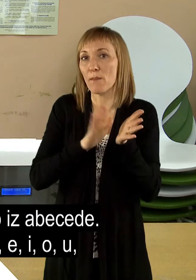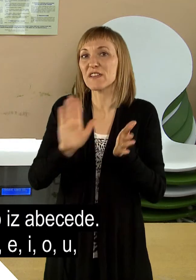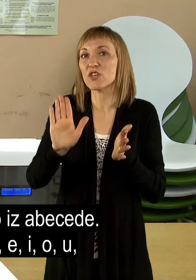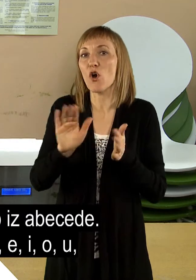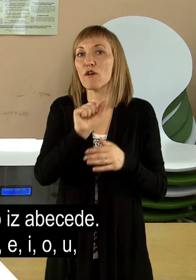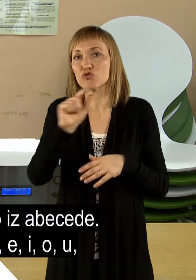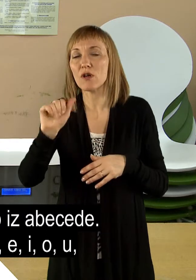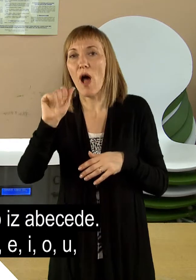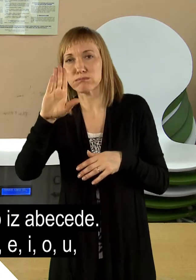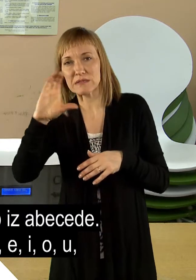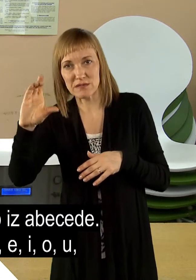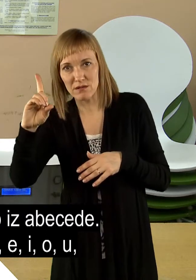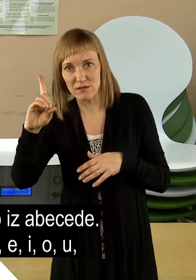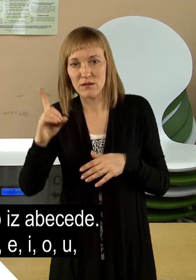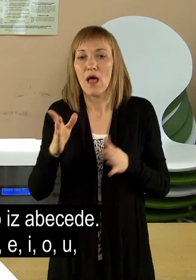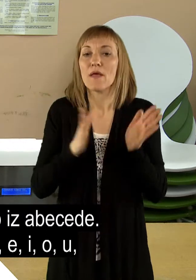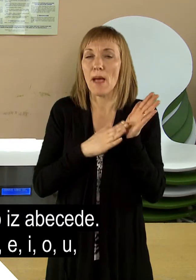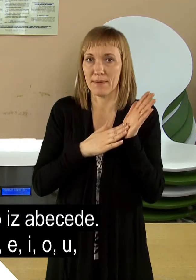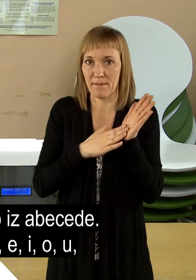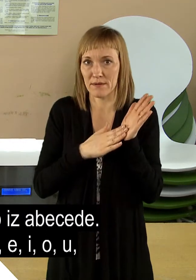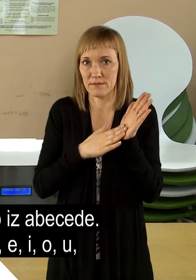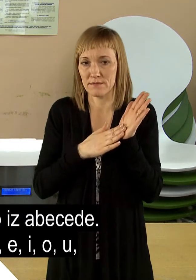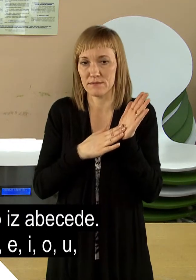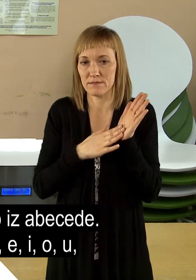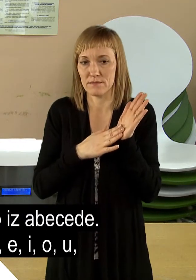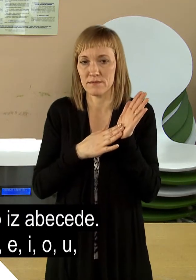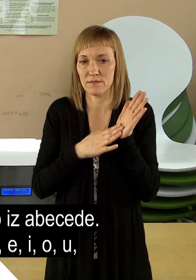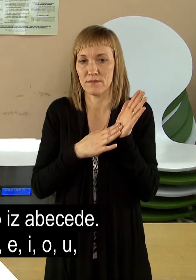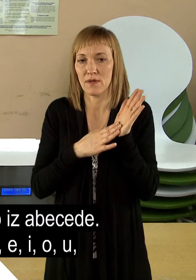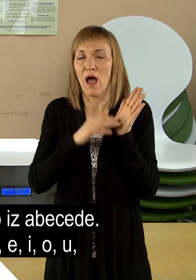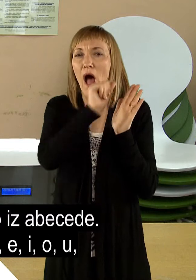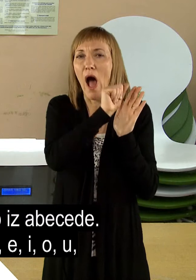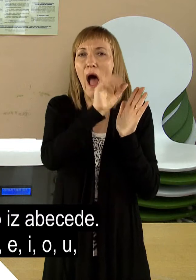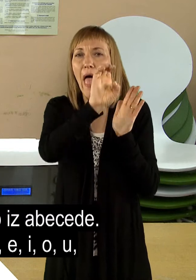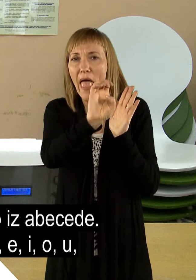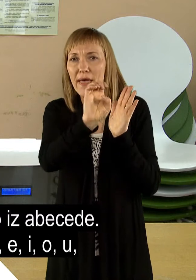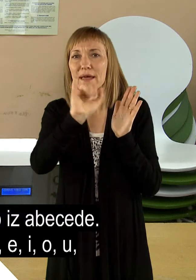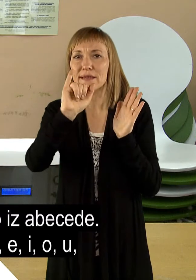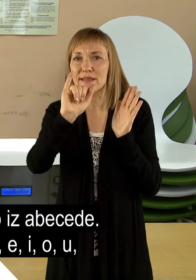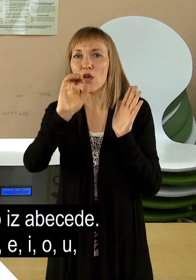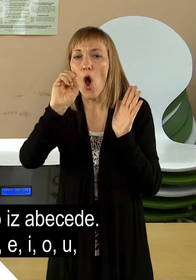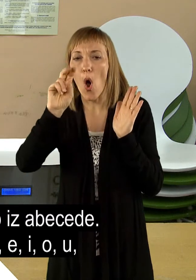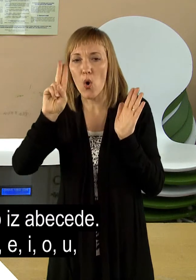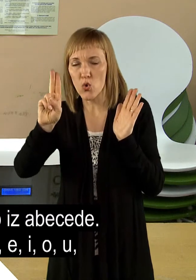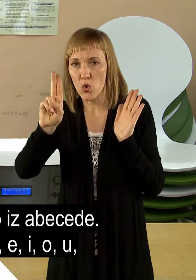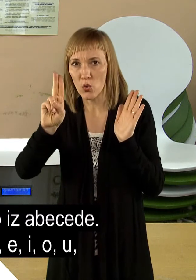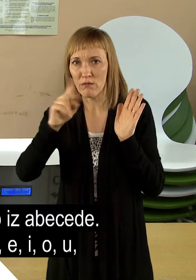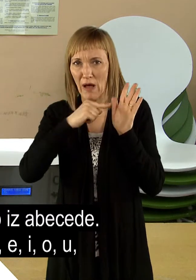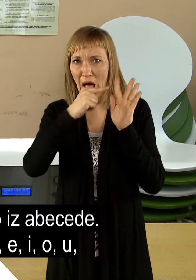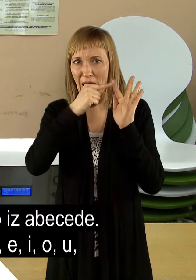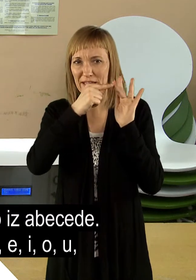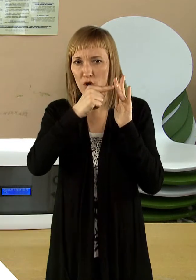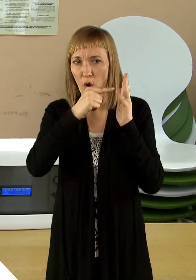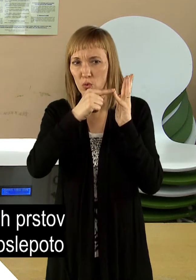svojo črko iz abecede. Naprimer, če napišem, ne vem, A, E, I, O,